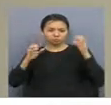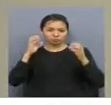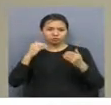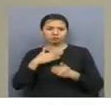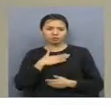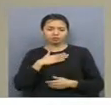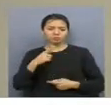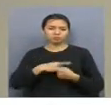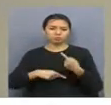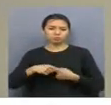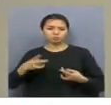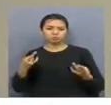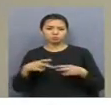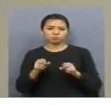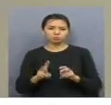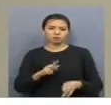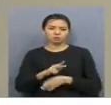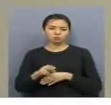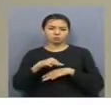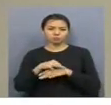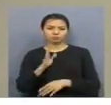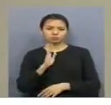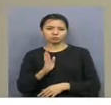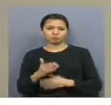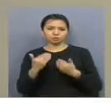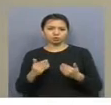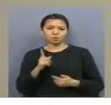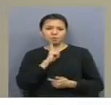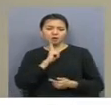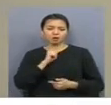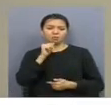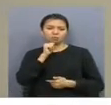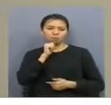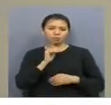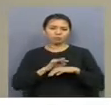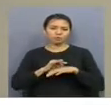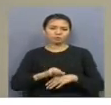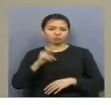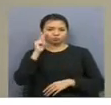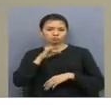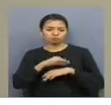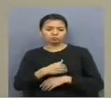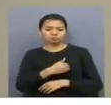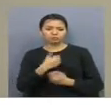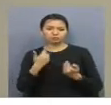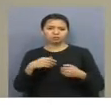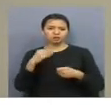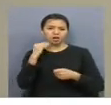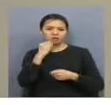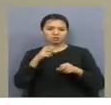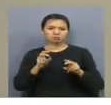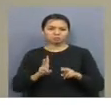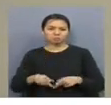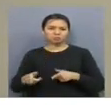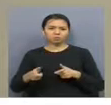жерде біздің кәсіп орынға қажетті мамандар оқытылады. Осы ретте пилотты келісім жұмысын жүргізіп көруді ұйығардық. Біз сапалы мамандар дайында өсіне